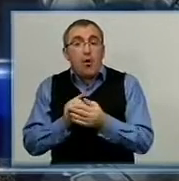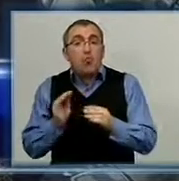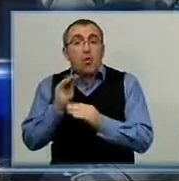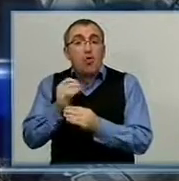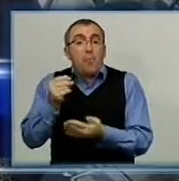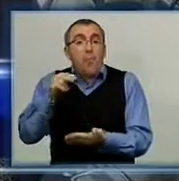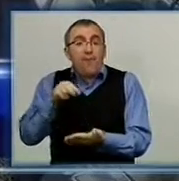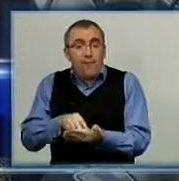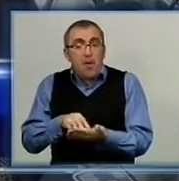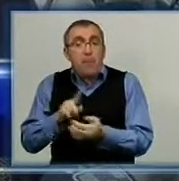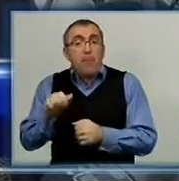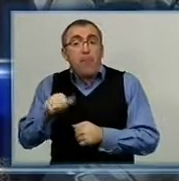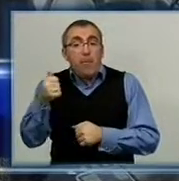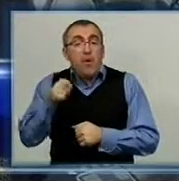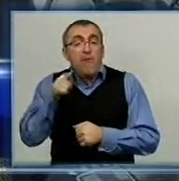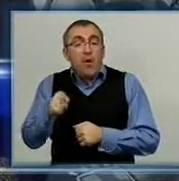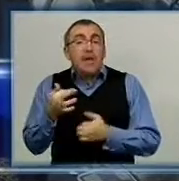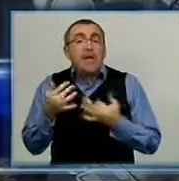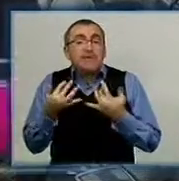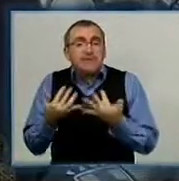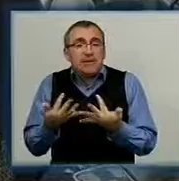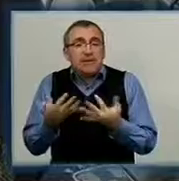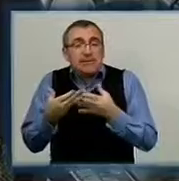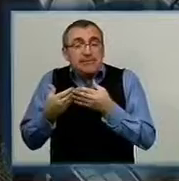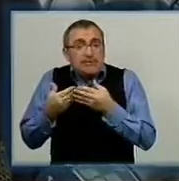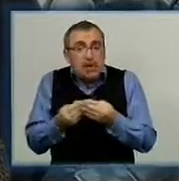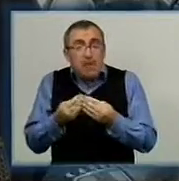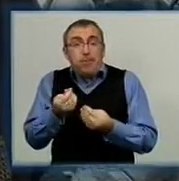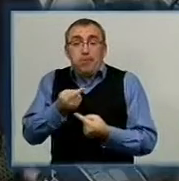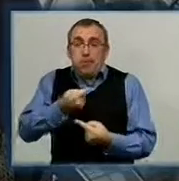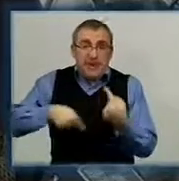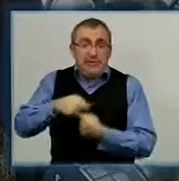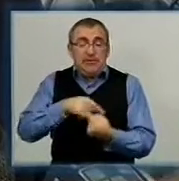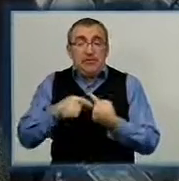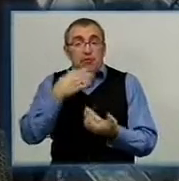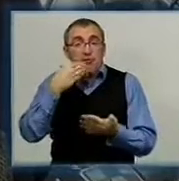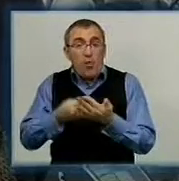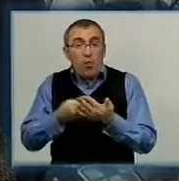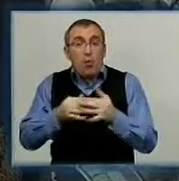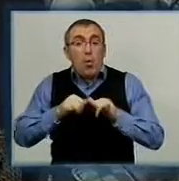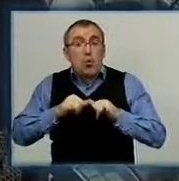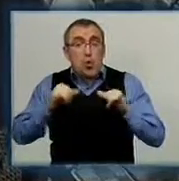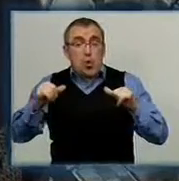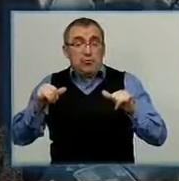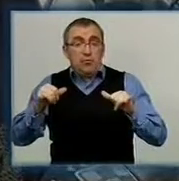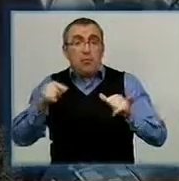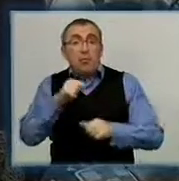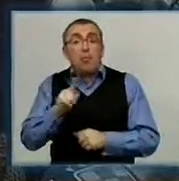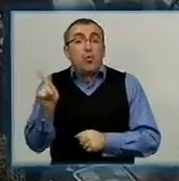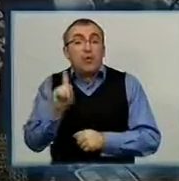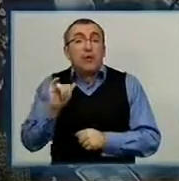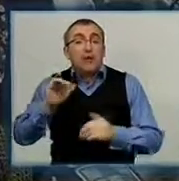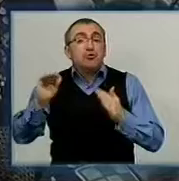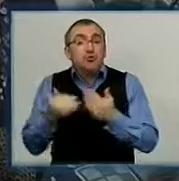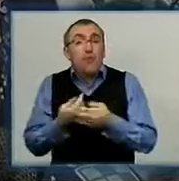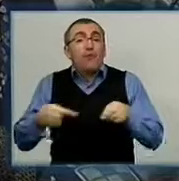вартість, по-перше, вона настільки зажимає бізнес в своєму розвитку, тому що, і знову ж